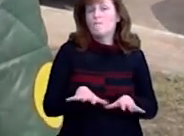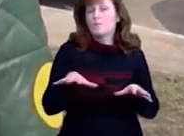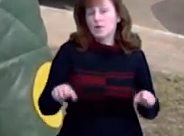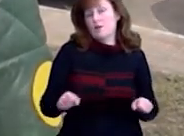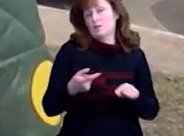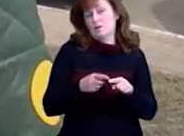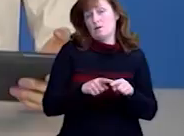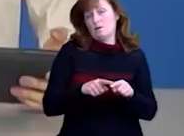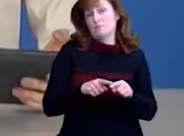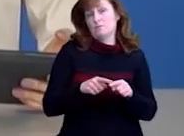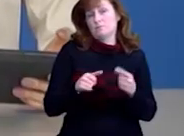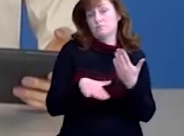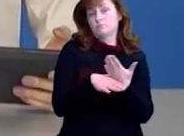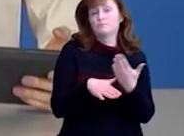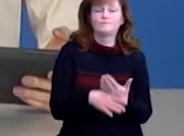піде нам на зустріч.